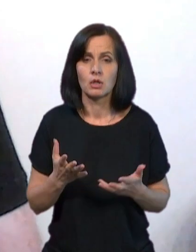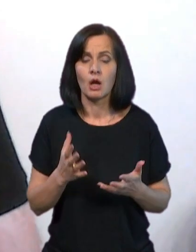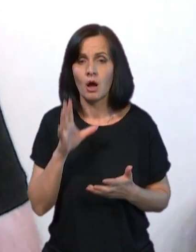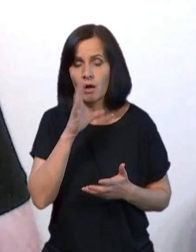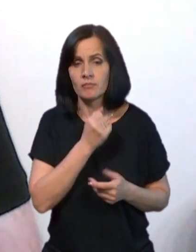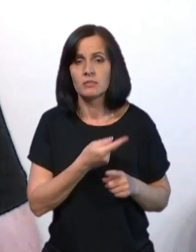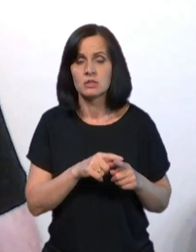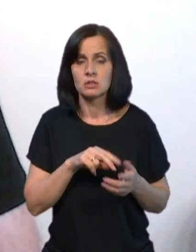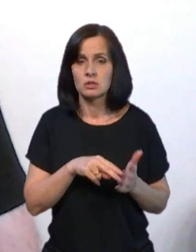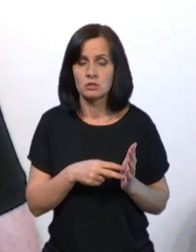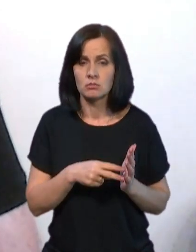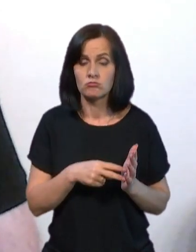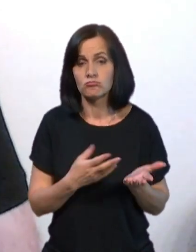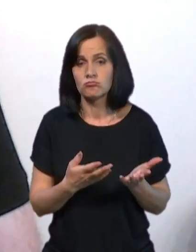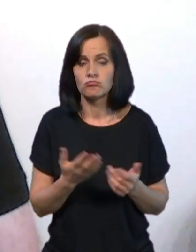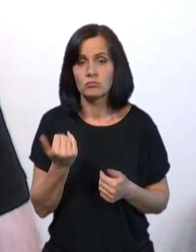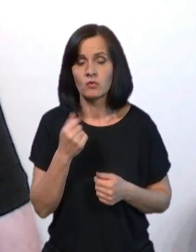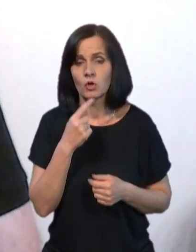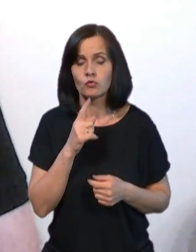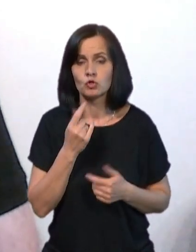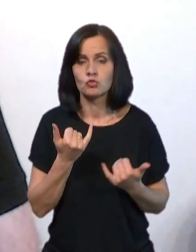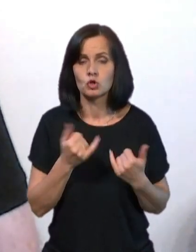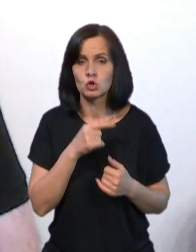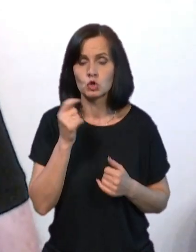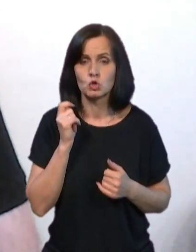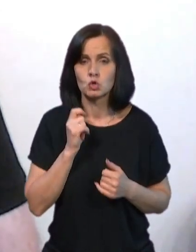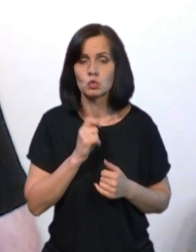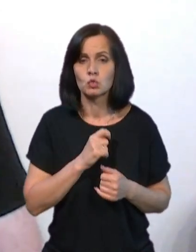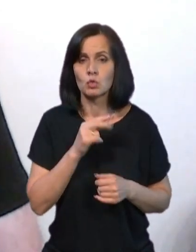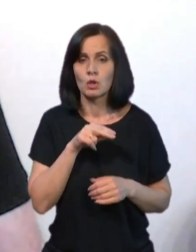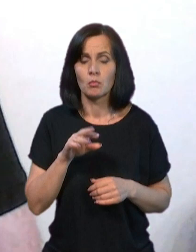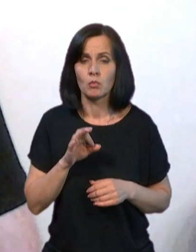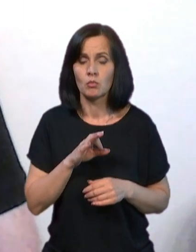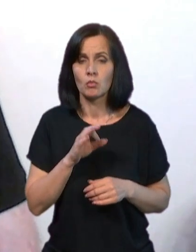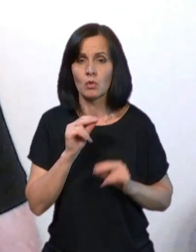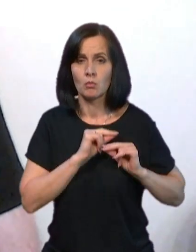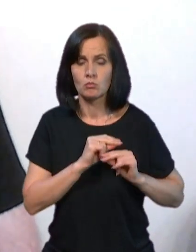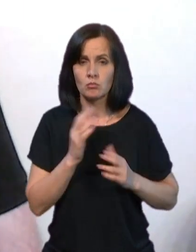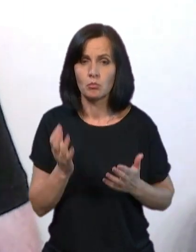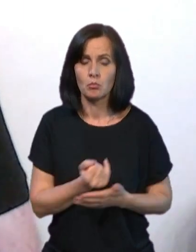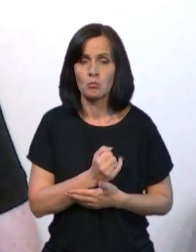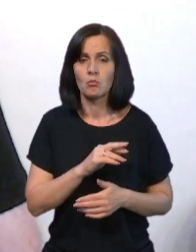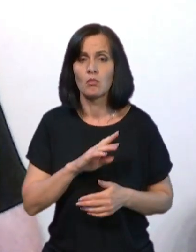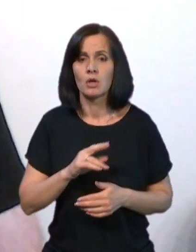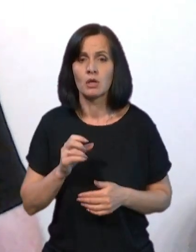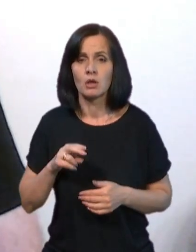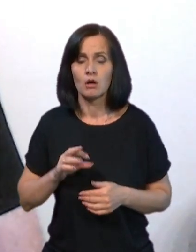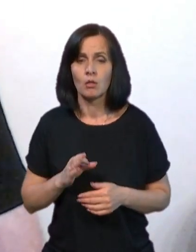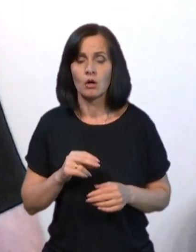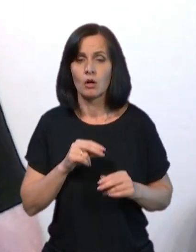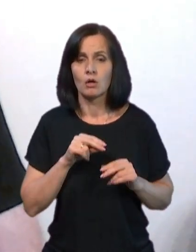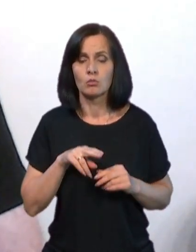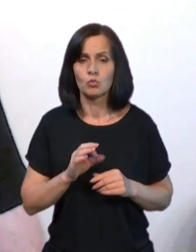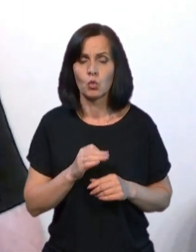тактика, давайте говорити про те, що наразі українське ППО відпрацьовує успішно. Як по іранським